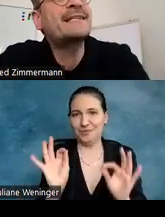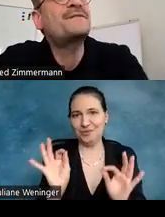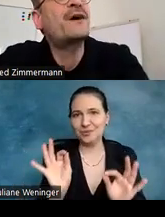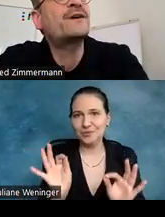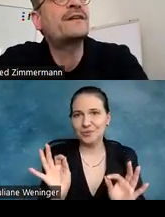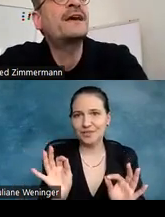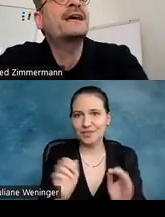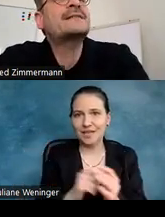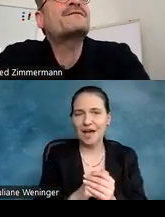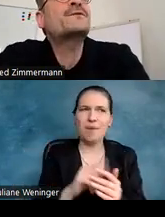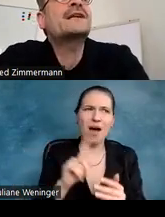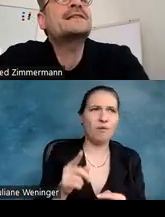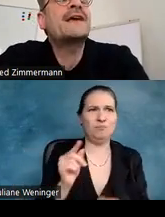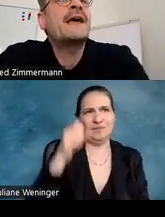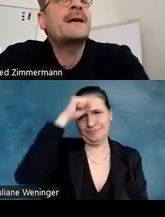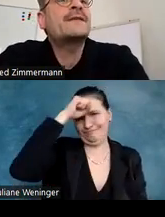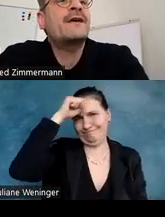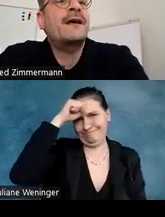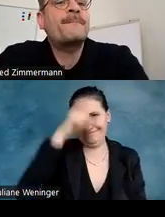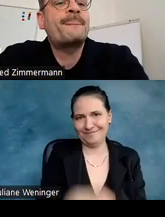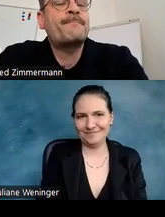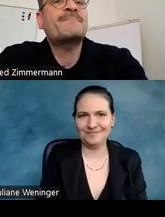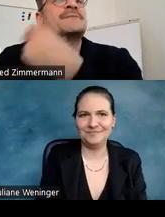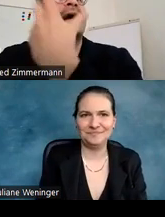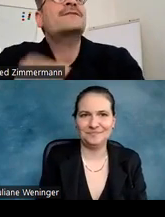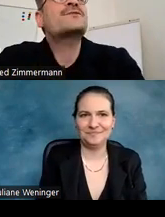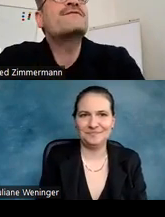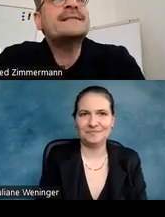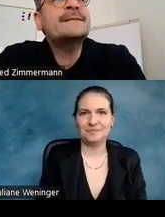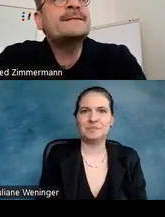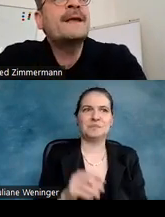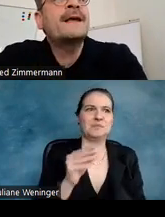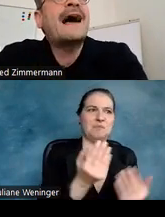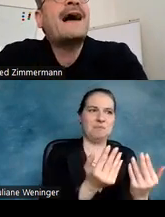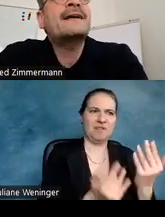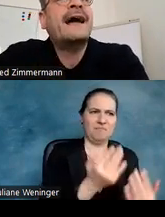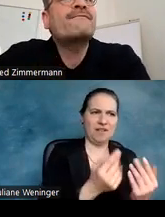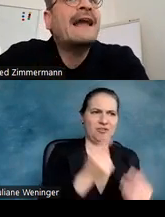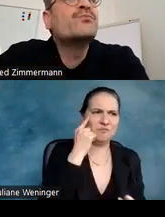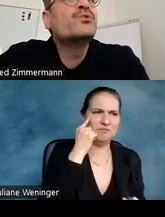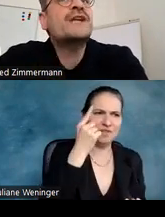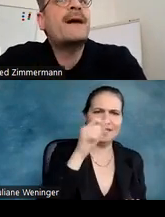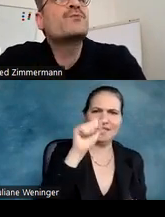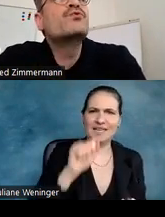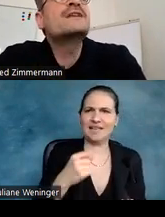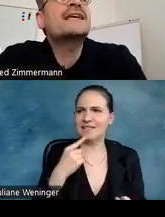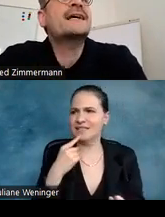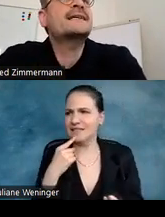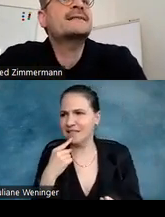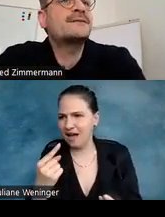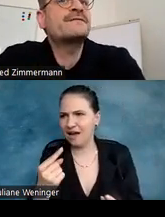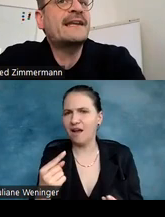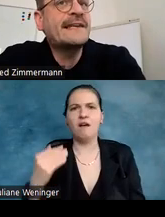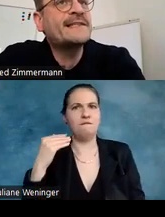wahnsinnig verrückt, dass man wirklich mit mathematischem Wissen sagen kann, wann Buchstaben gut